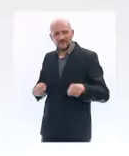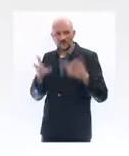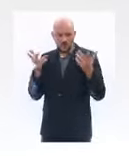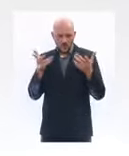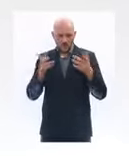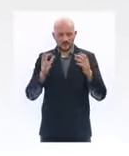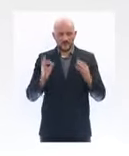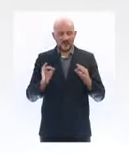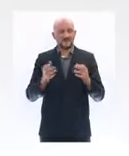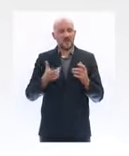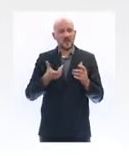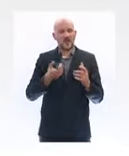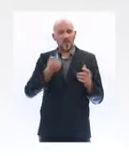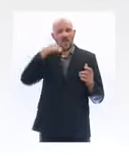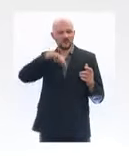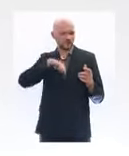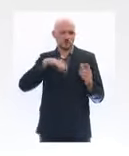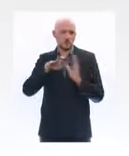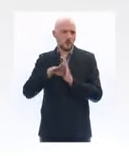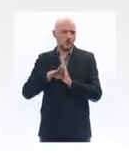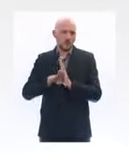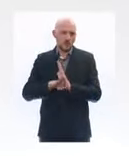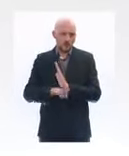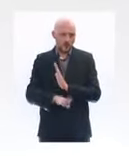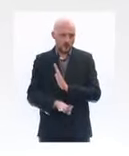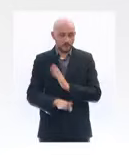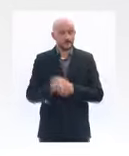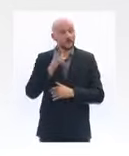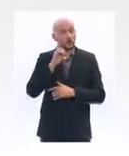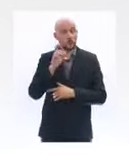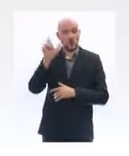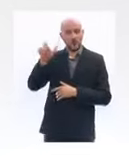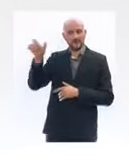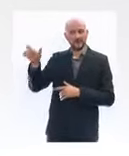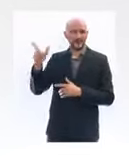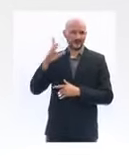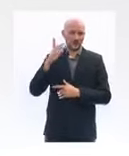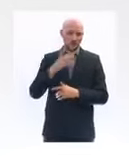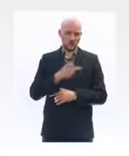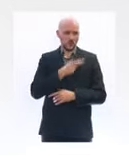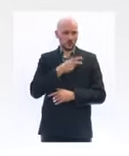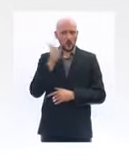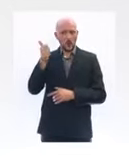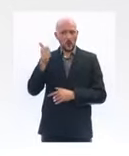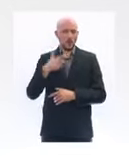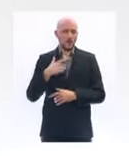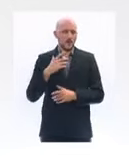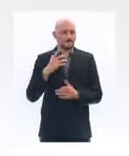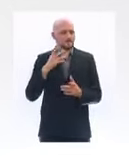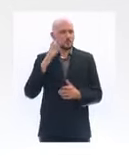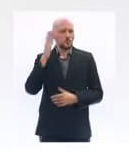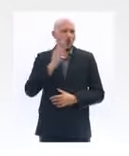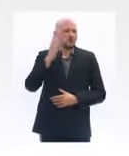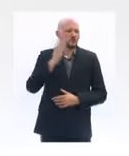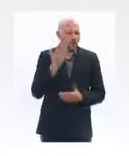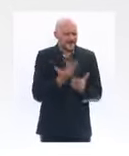On intube moins les malades, c'est-à-dire que les anesthésistes réanimateurs, les réanimateurs, ont moins besoin de mettre un tube pour aider les